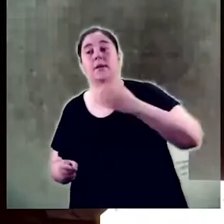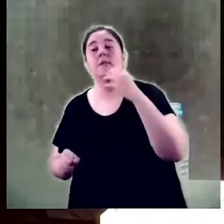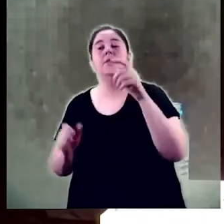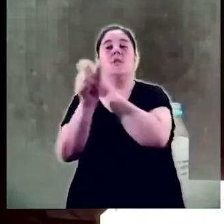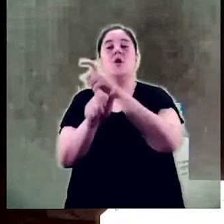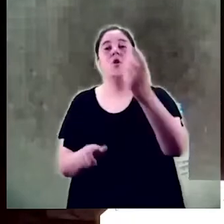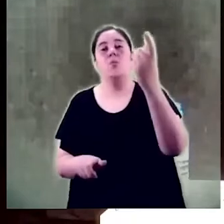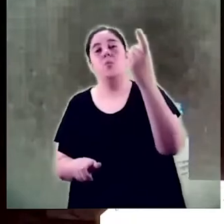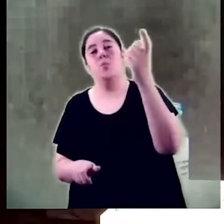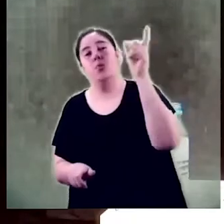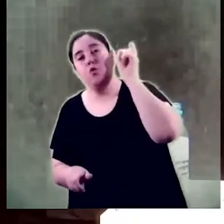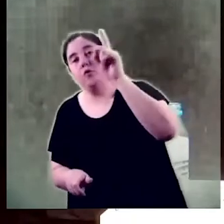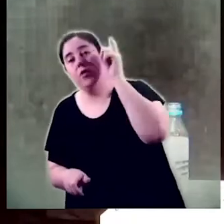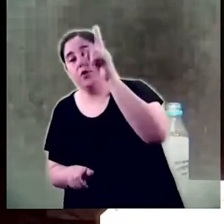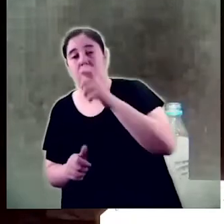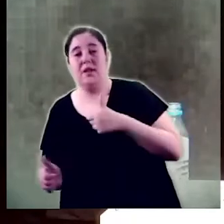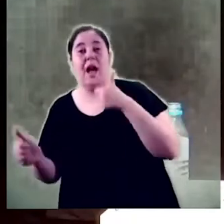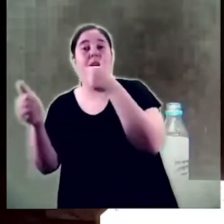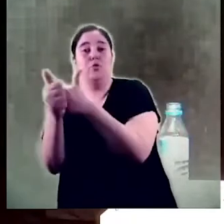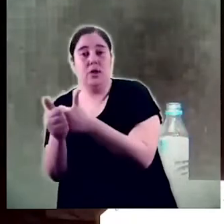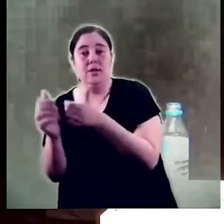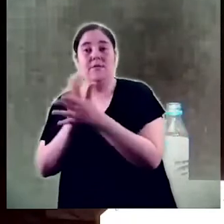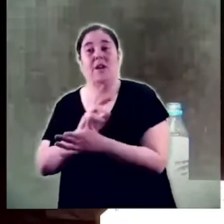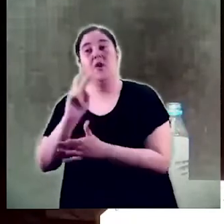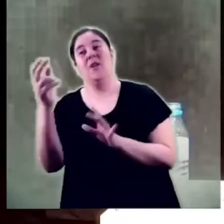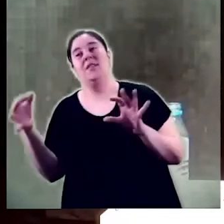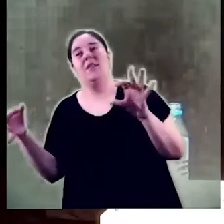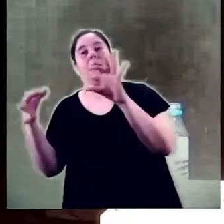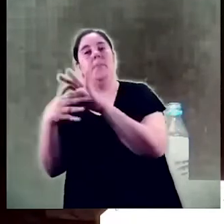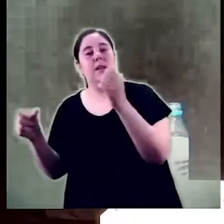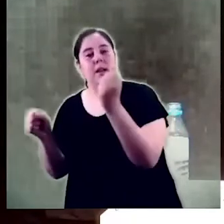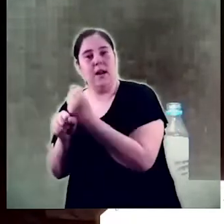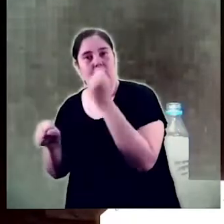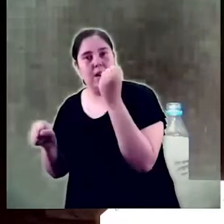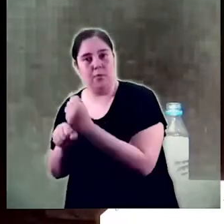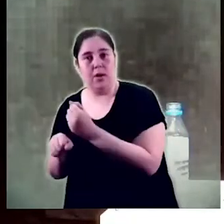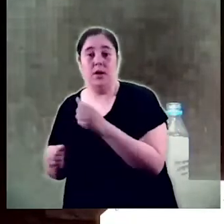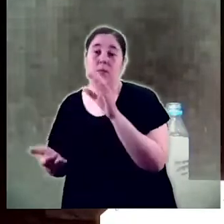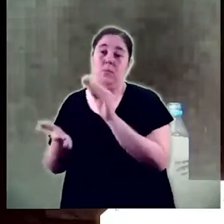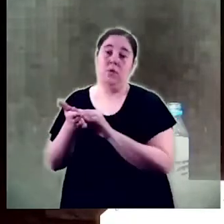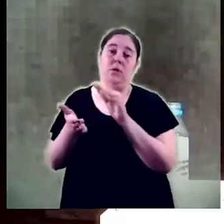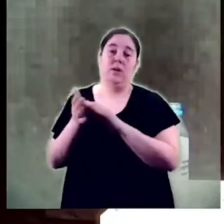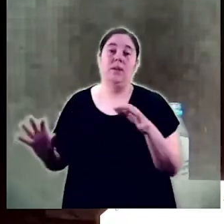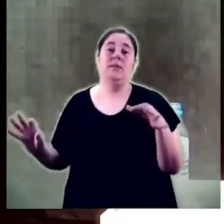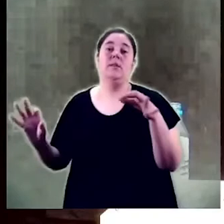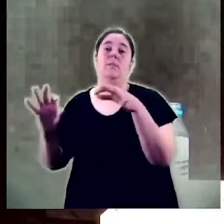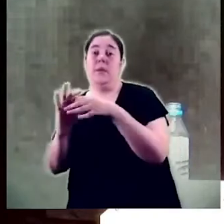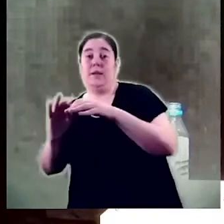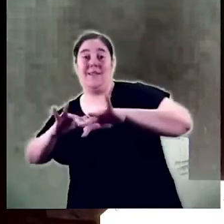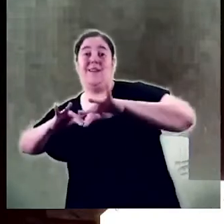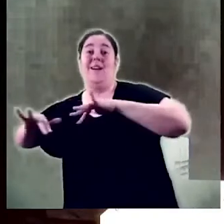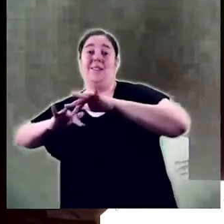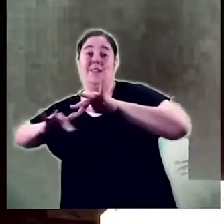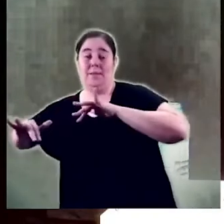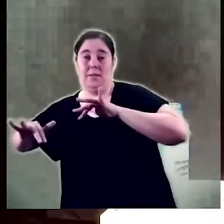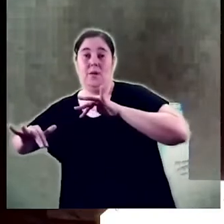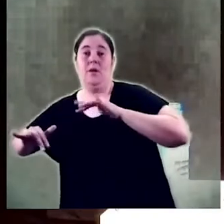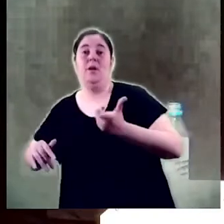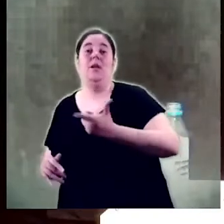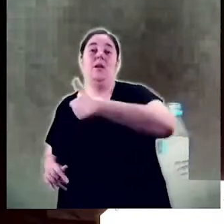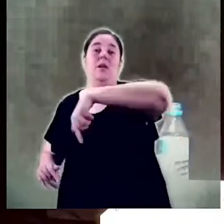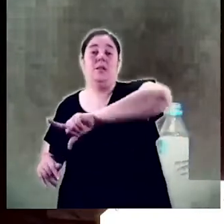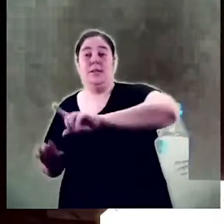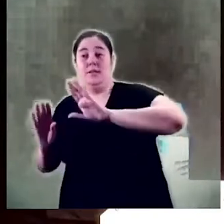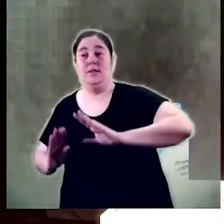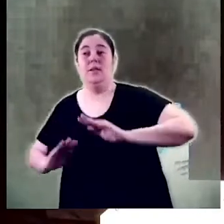associat, que ha de mantenir un altre vincle laboral i en el cas del nostre grau molt sovint també un vincle amb l'activisme i